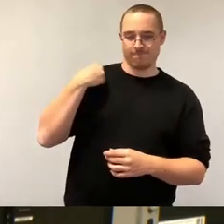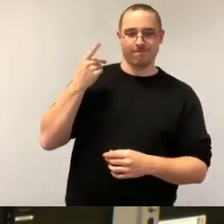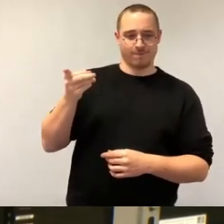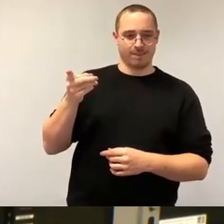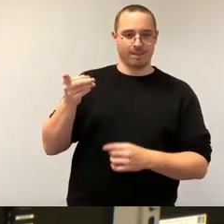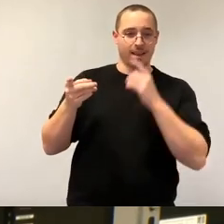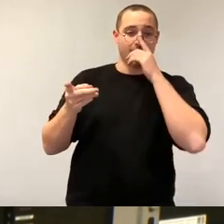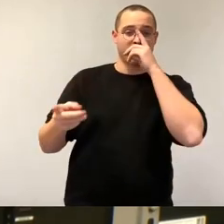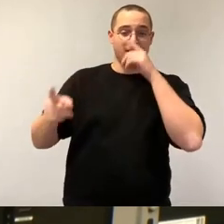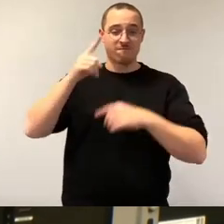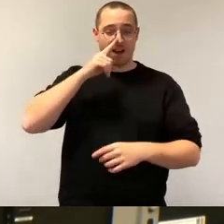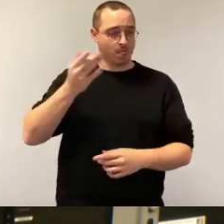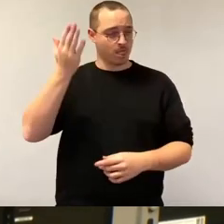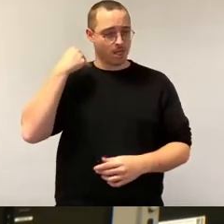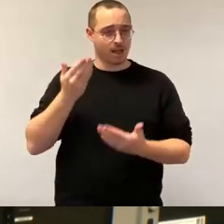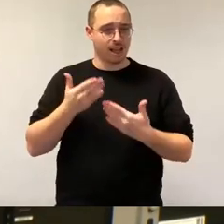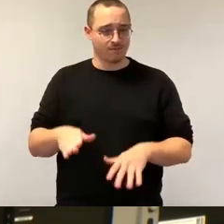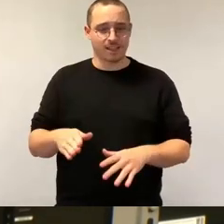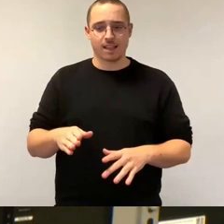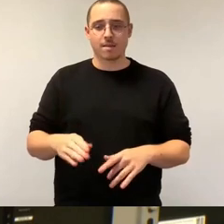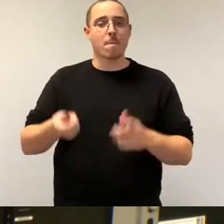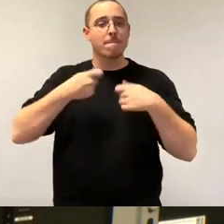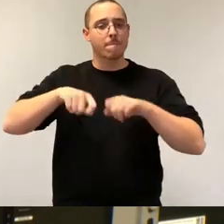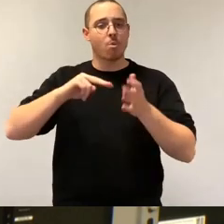Bebauungsplan für TSMC beschlossen haben.